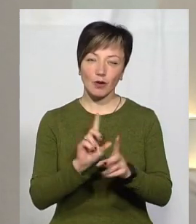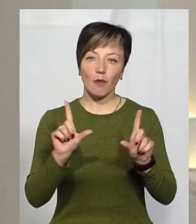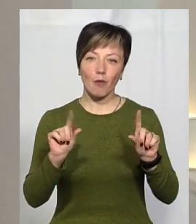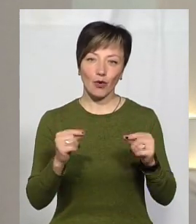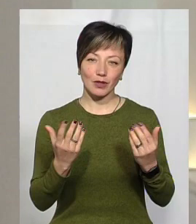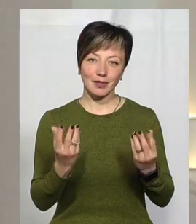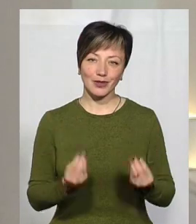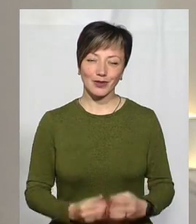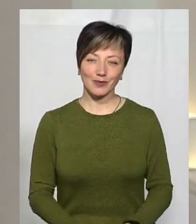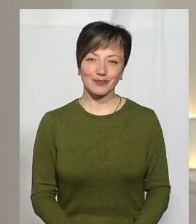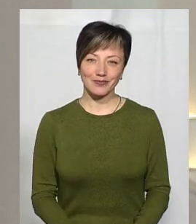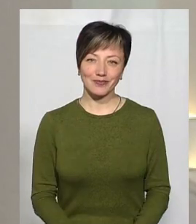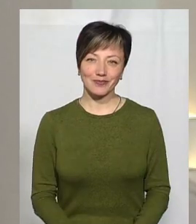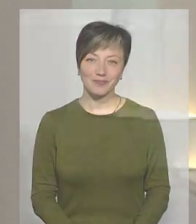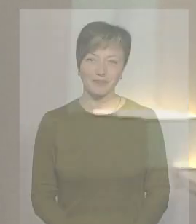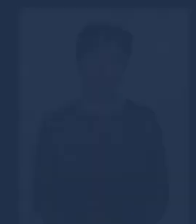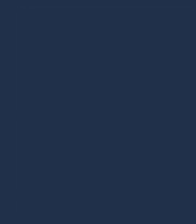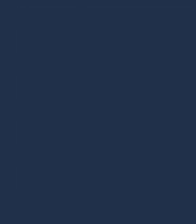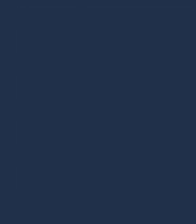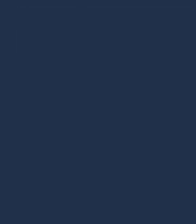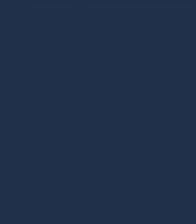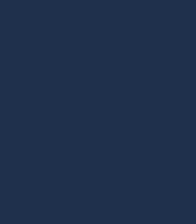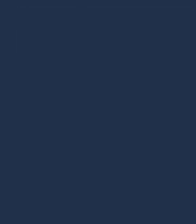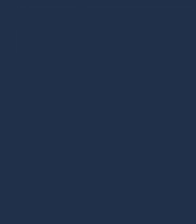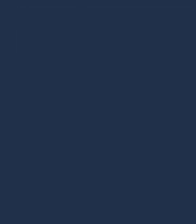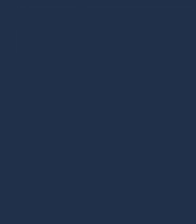у понеділок. Дякую.